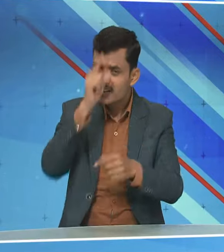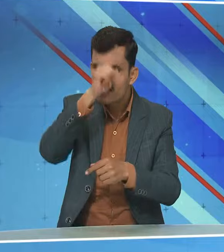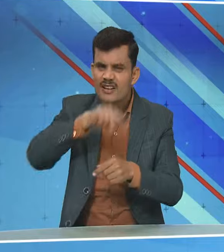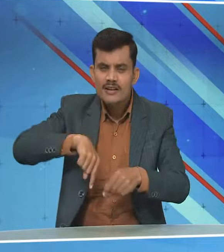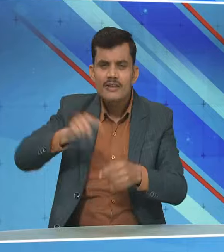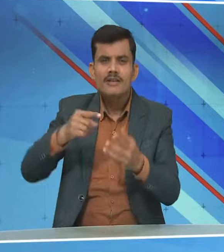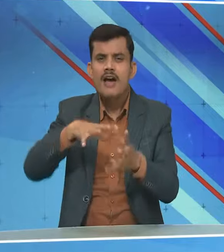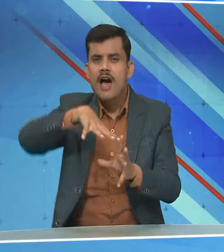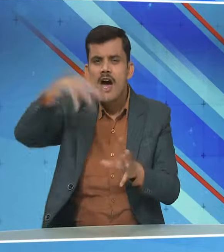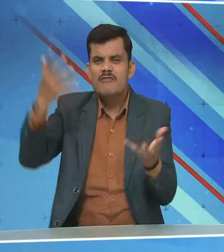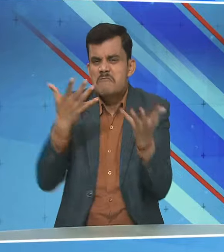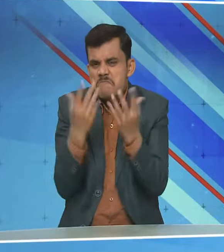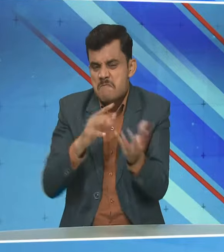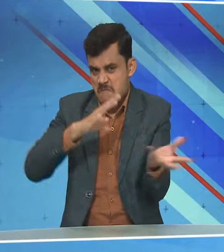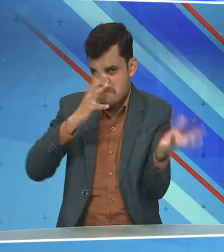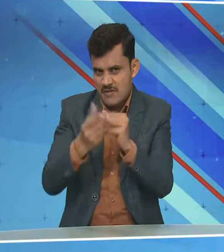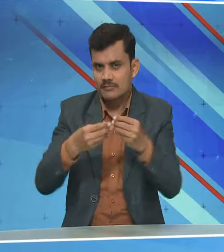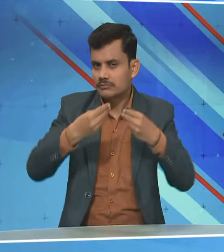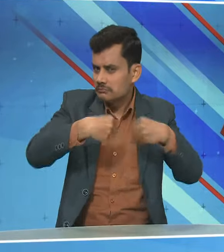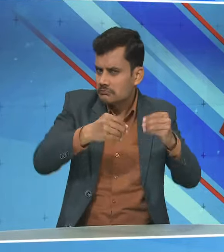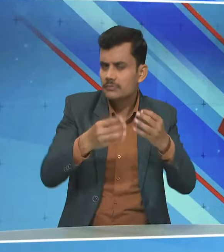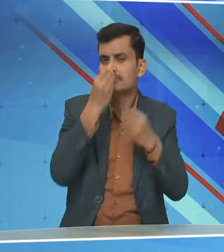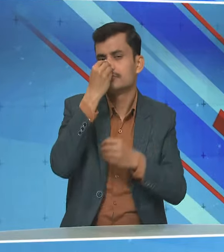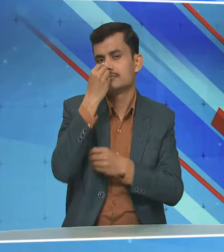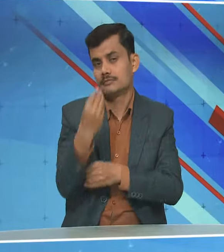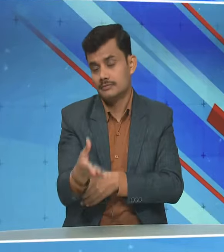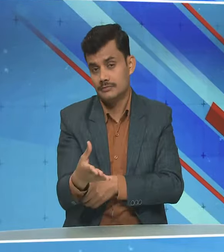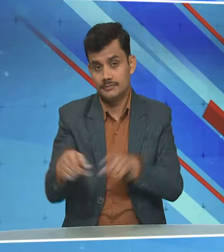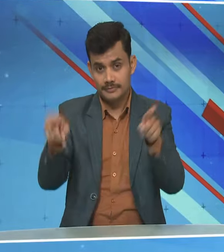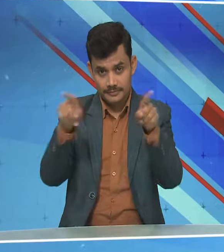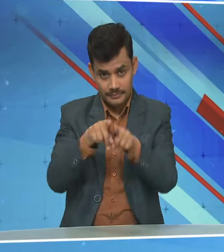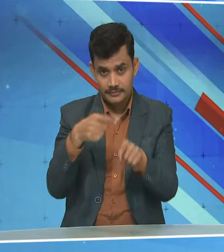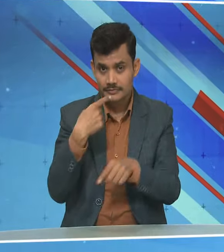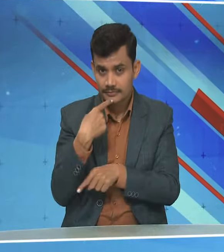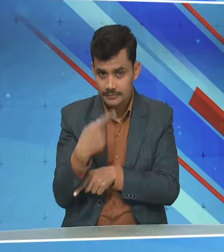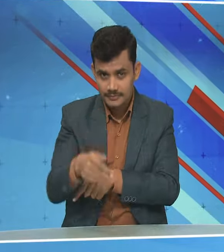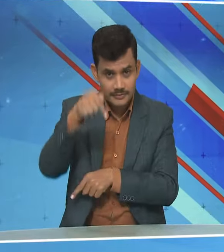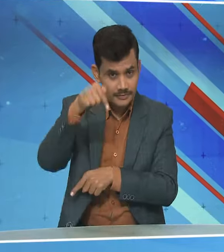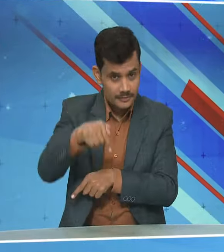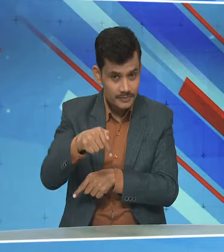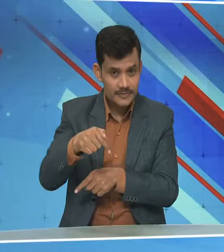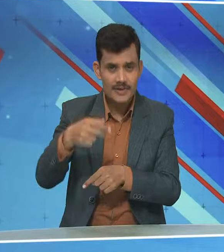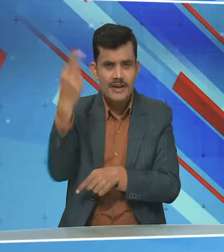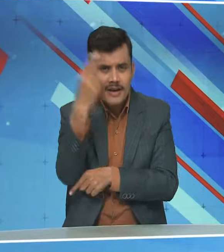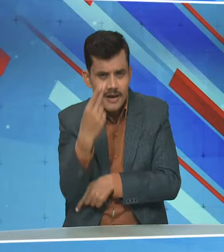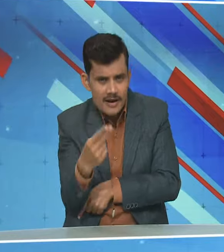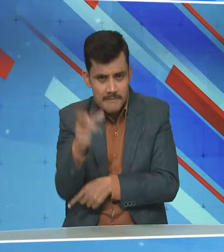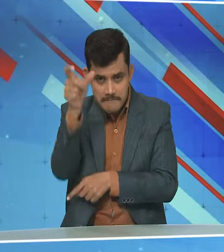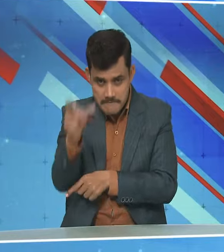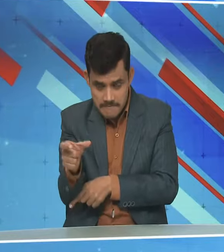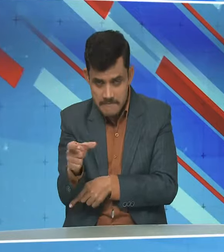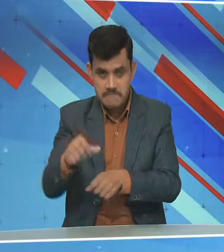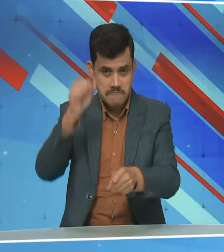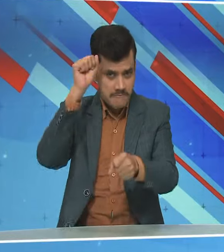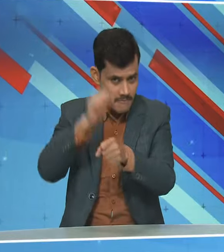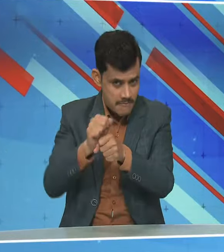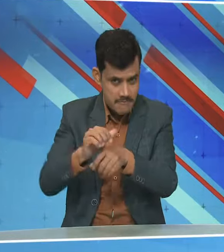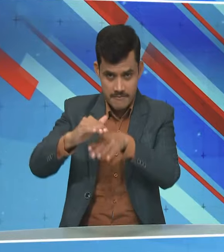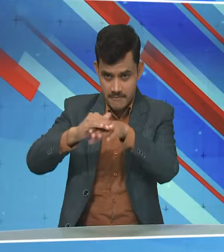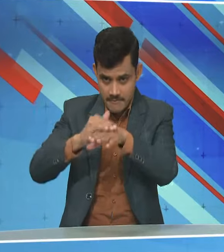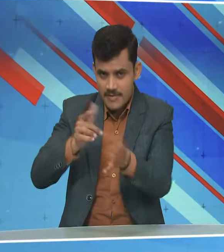को बाहर के बाजार में भेजना आसान हो जाएगा उन्होंने कहा कि इस से हमारे क्राफ्ट्समें, कामगारों,